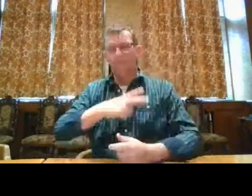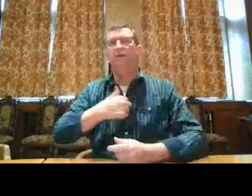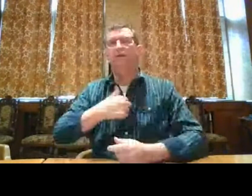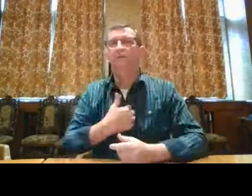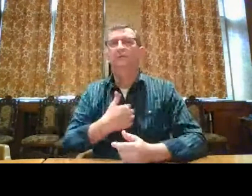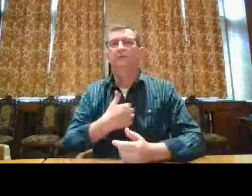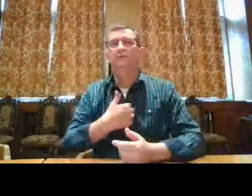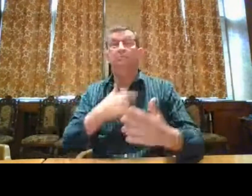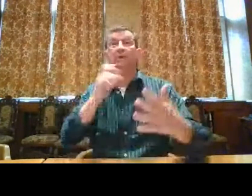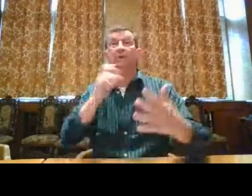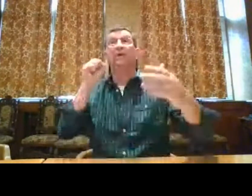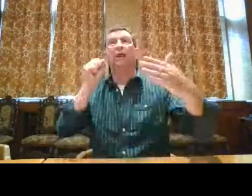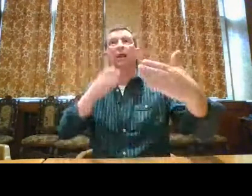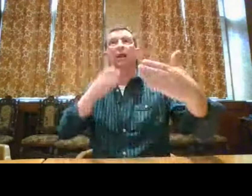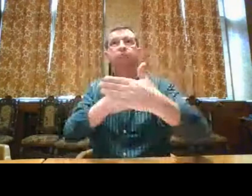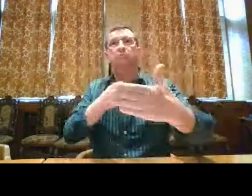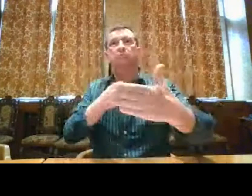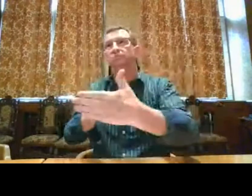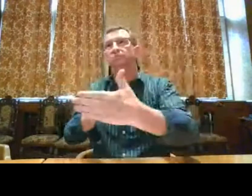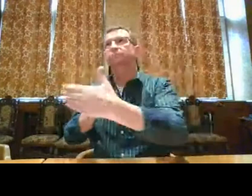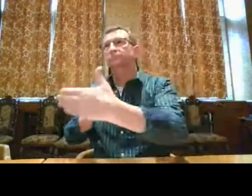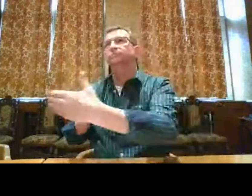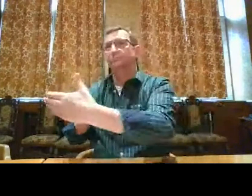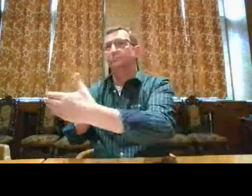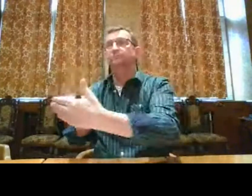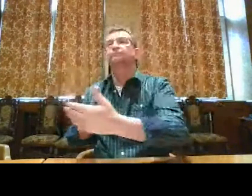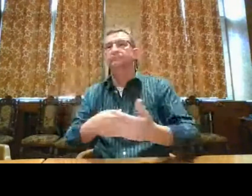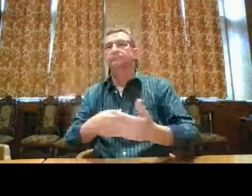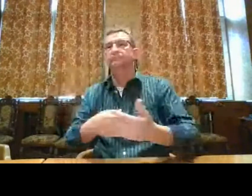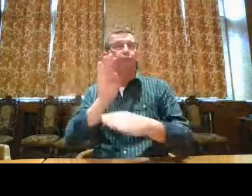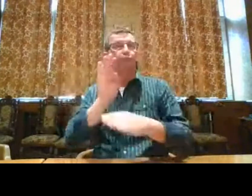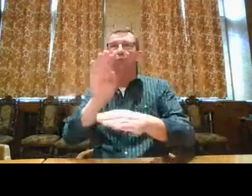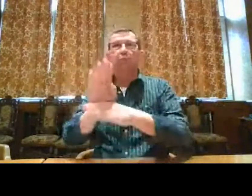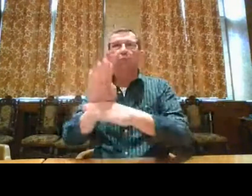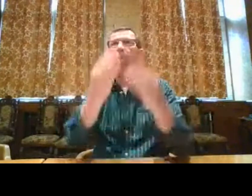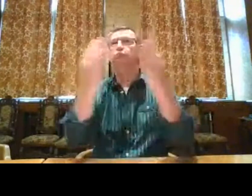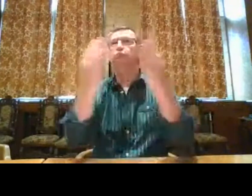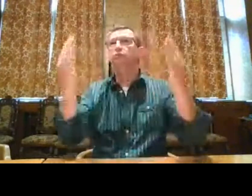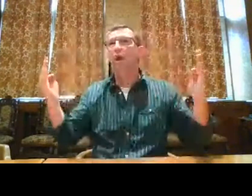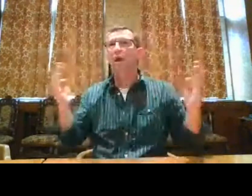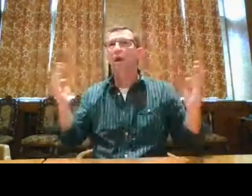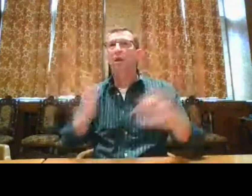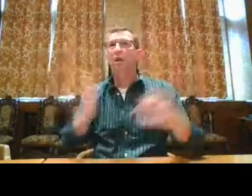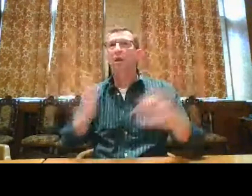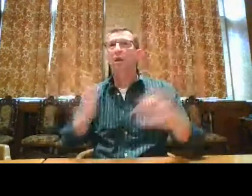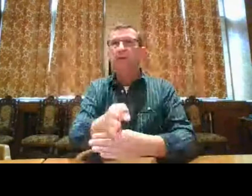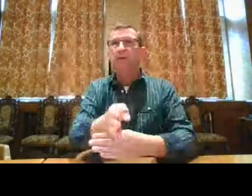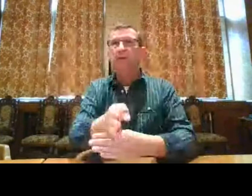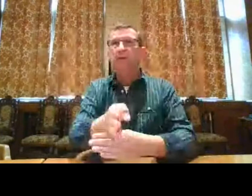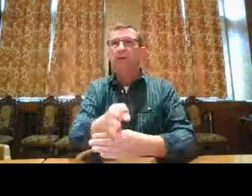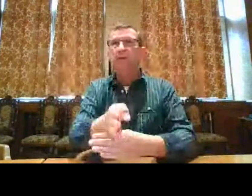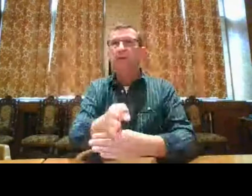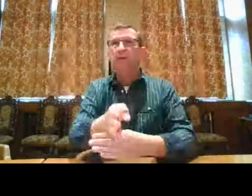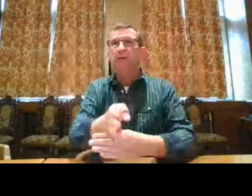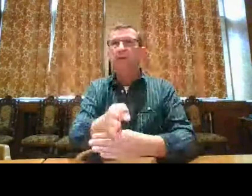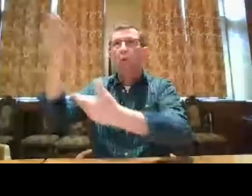stad te gemaakt heeft, dat vind ik heel erg interessant. Maar heel vaak bots ik toch wel tegen enkele dingen. Bijvoorbeeld verschillende musea,